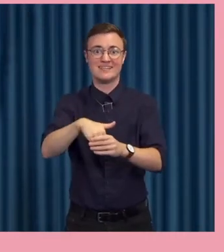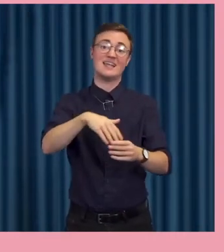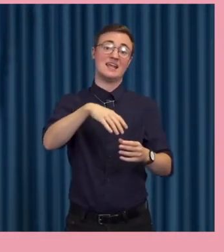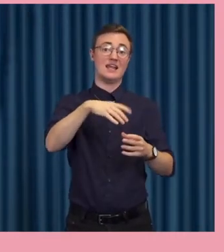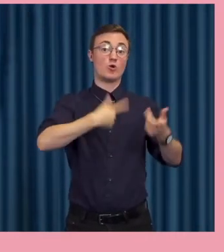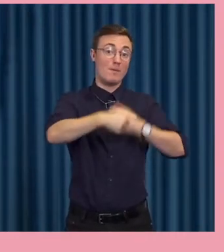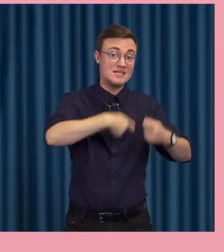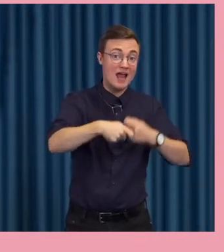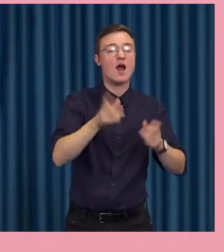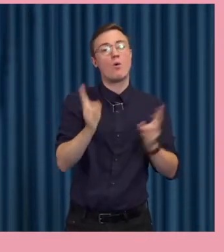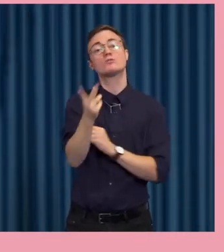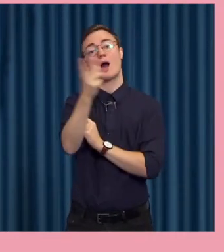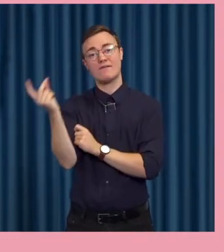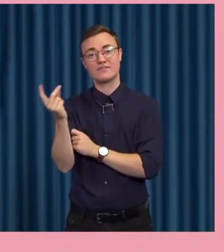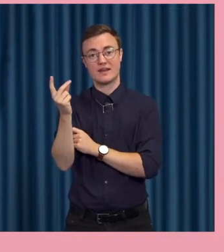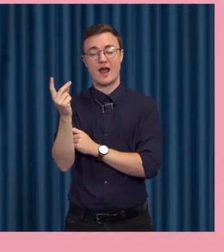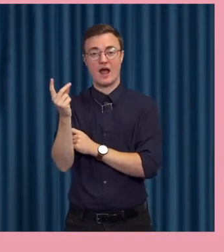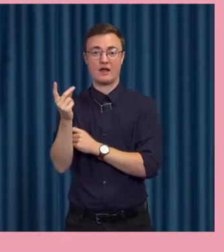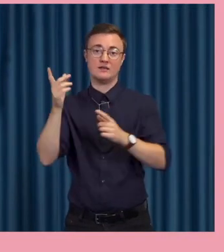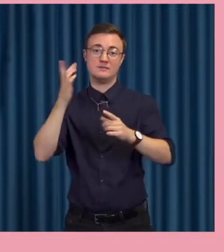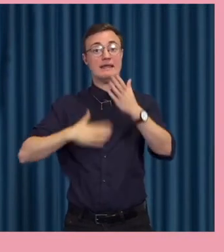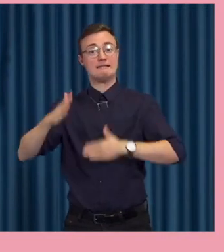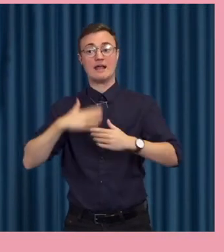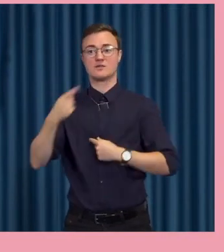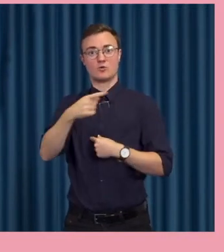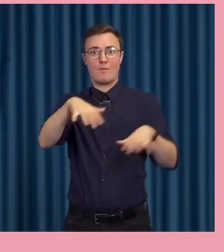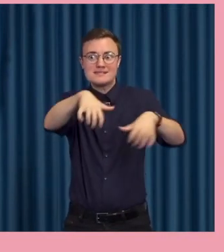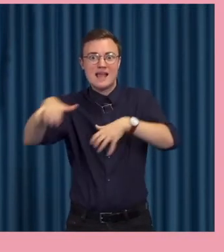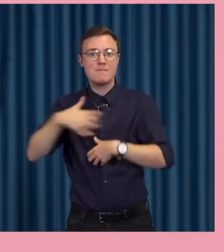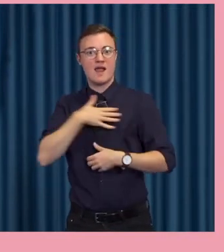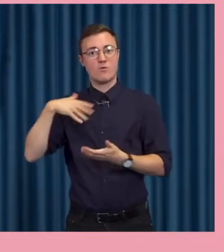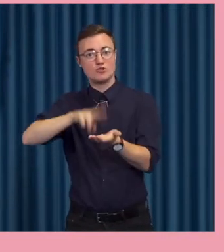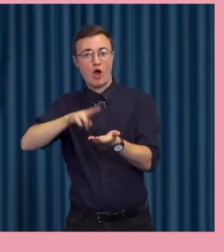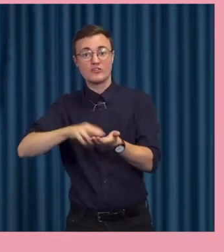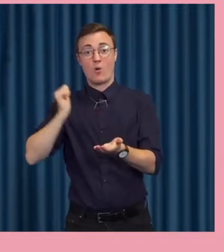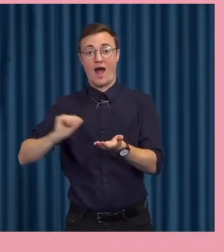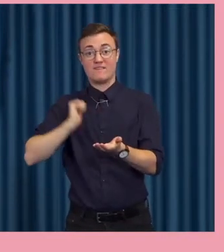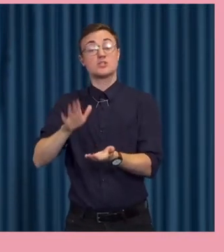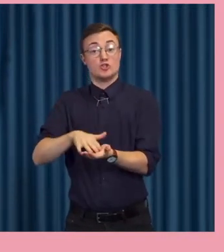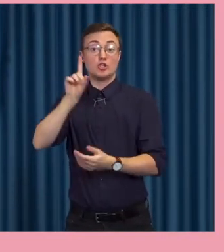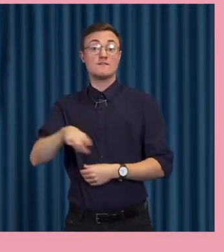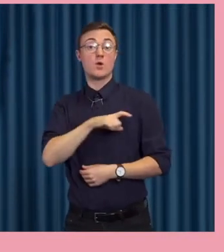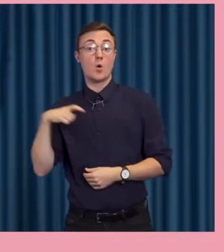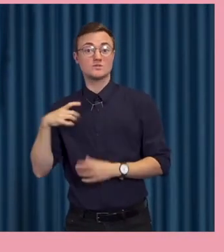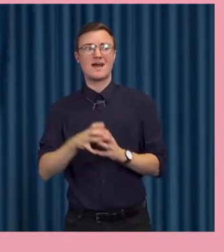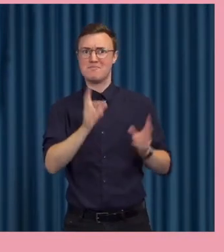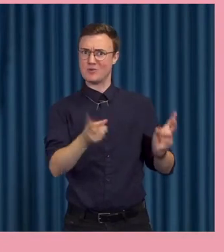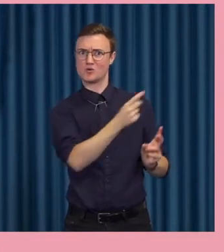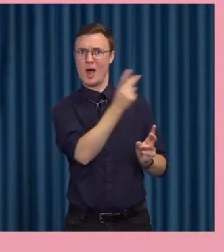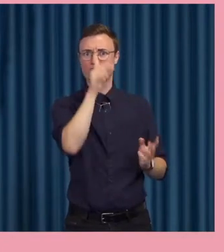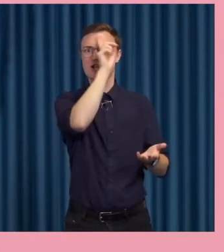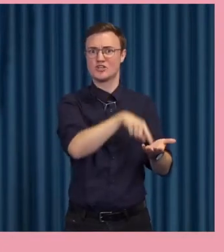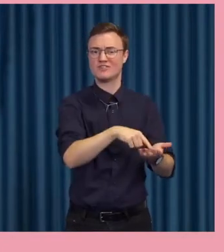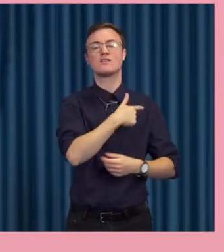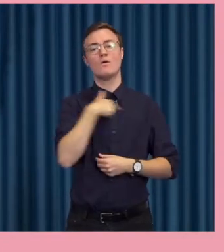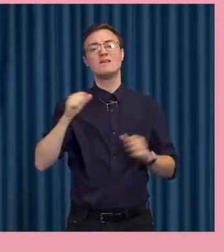intressen som då samlar in vår data, använder en massa saker, delvis till vår nytta, men delvis en massa andra syften. Vi behöver förstå